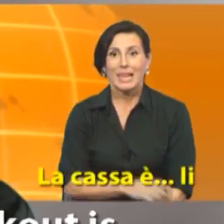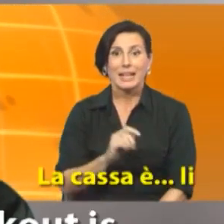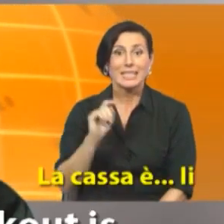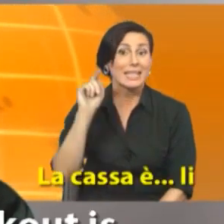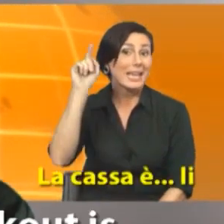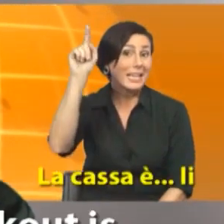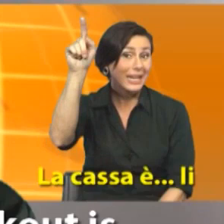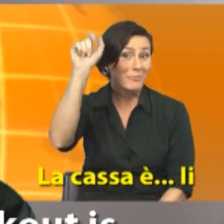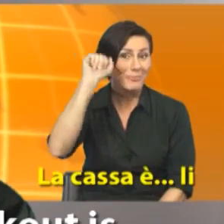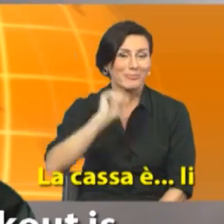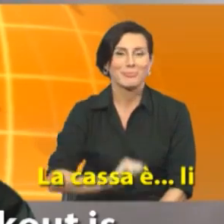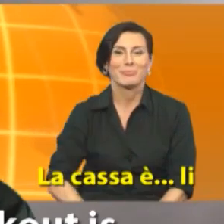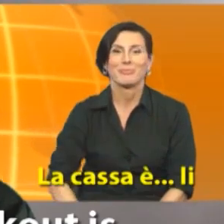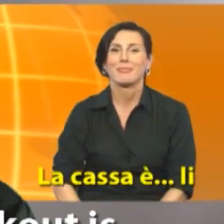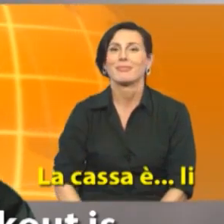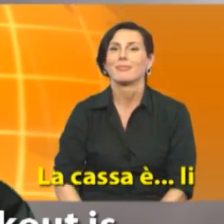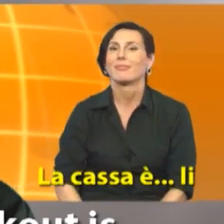la cassa è lì